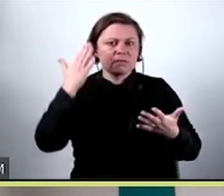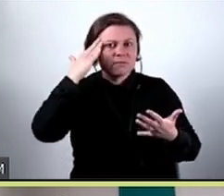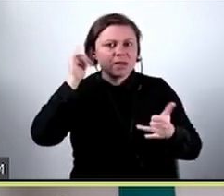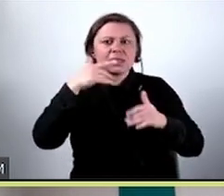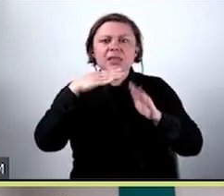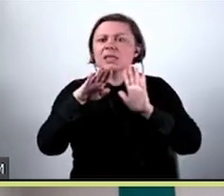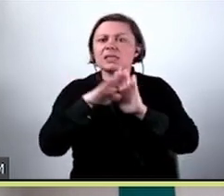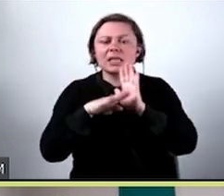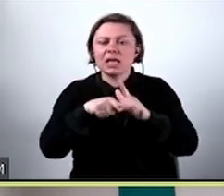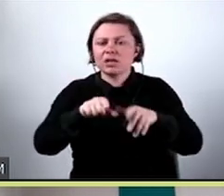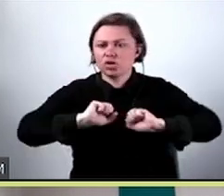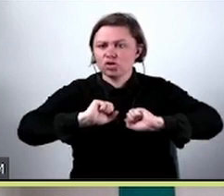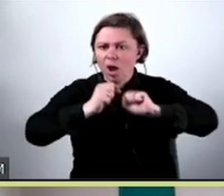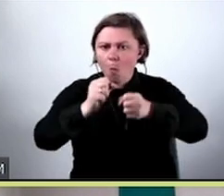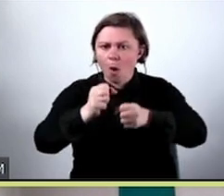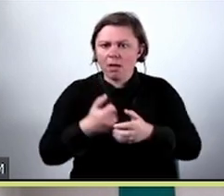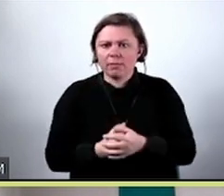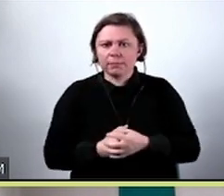jakiej zasadzie one działają.